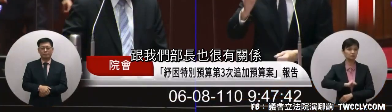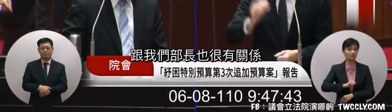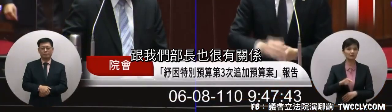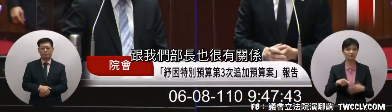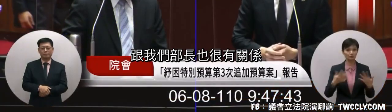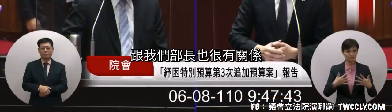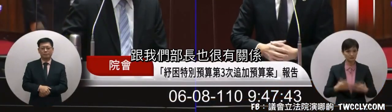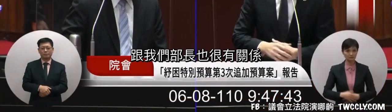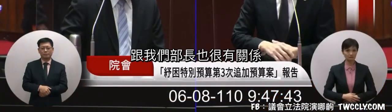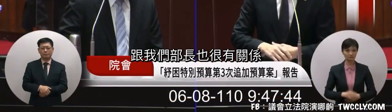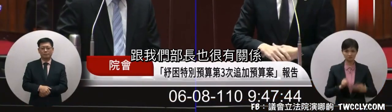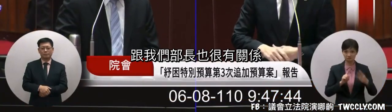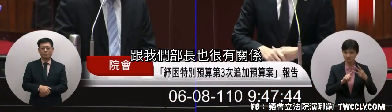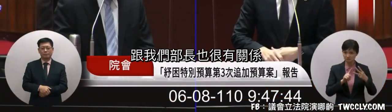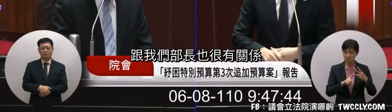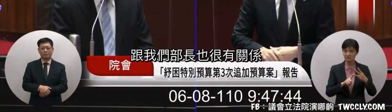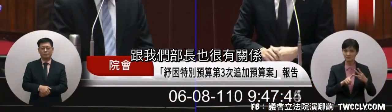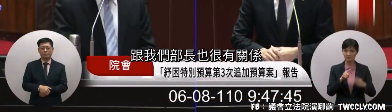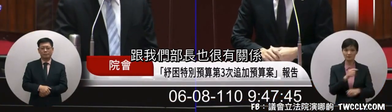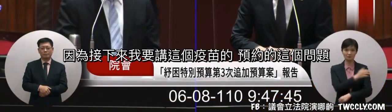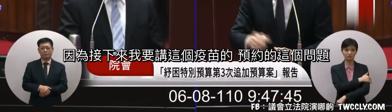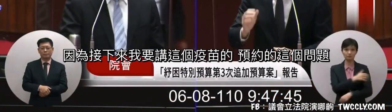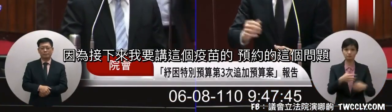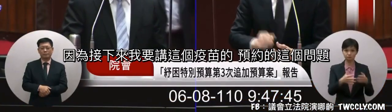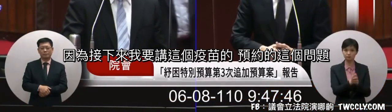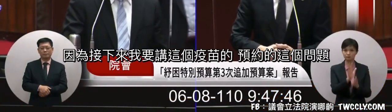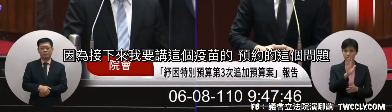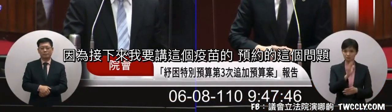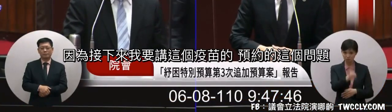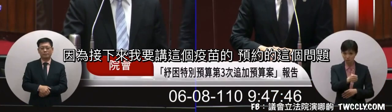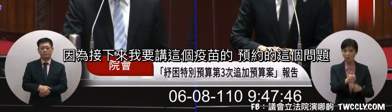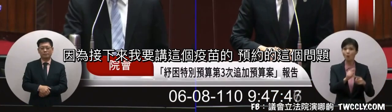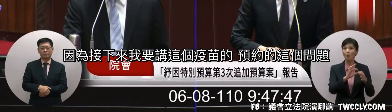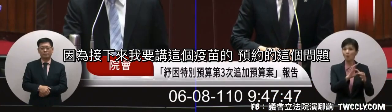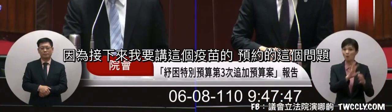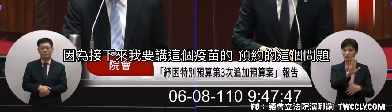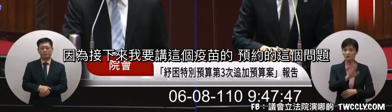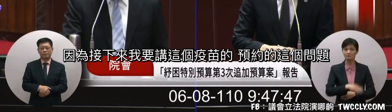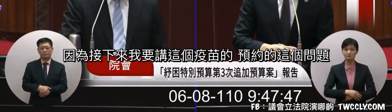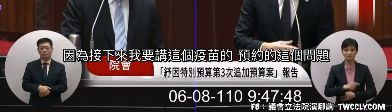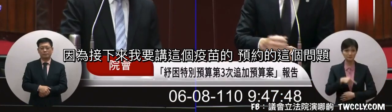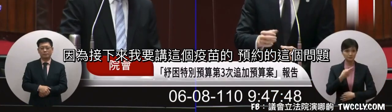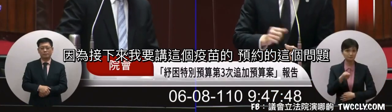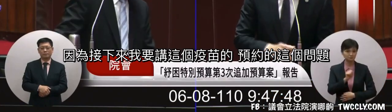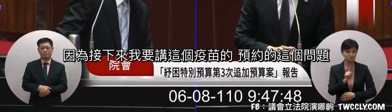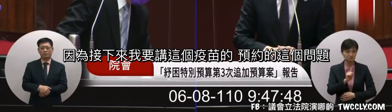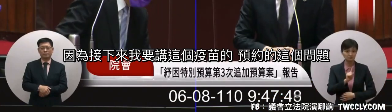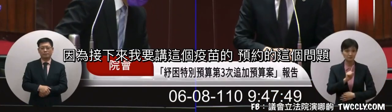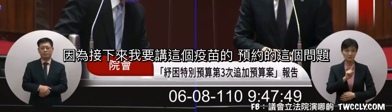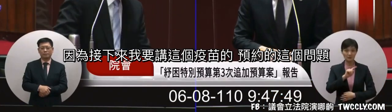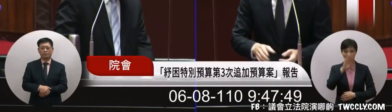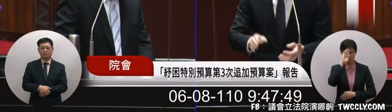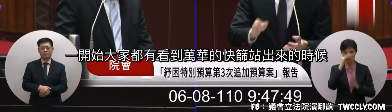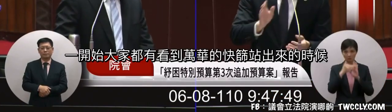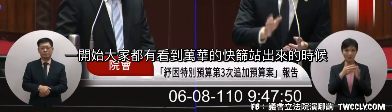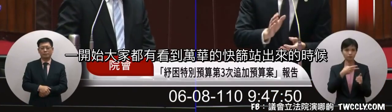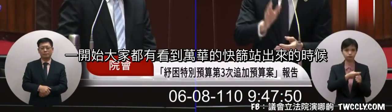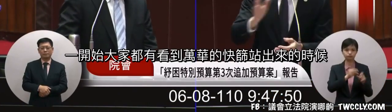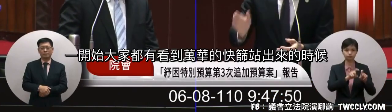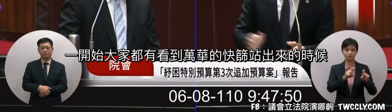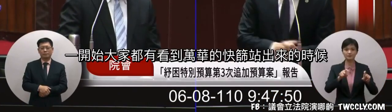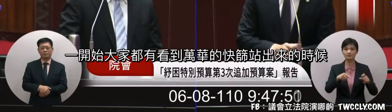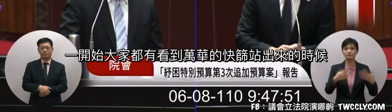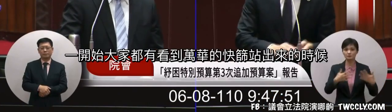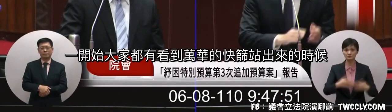跟我們這個部長也很有關係因為刷路要說這個醫療的這個問題一